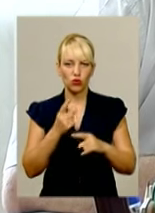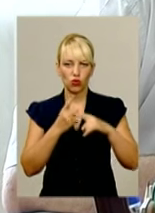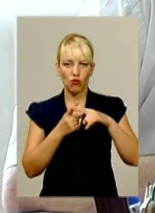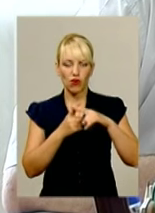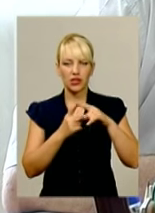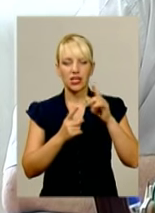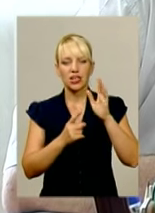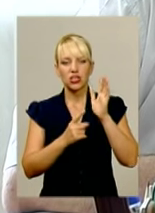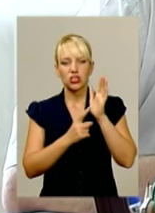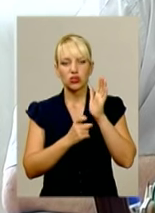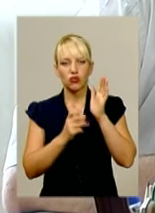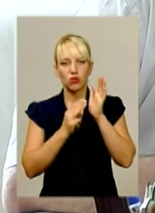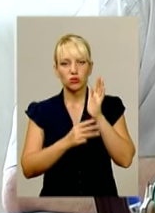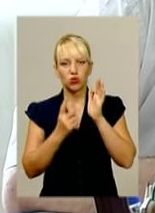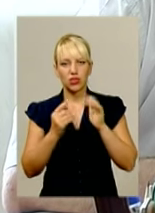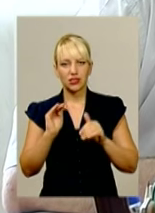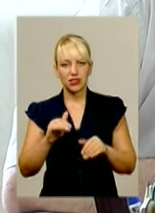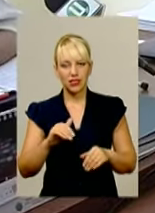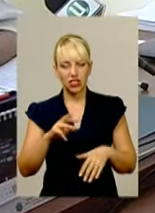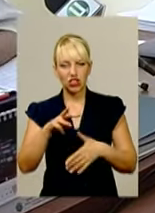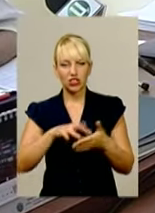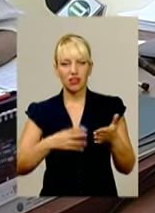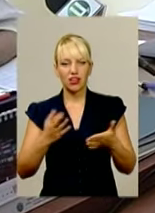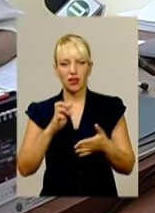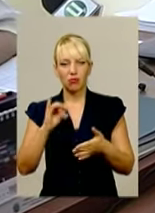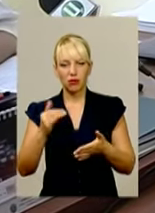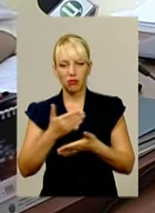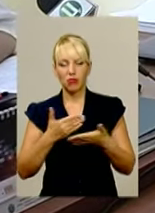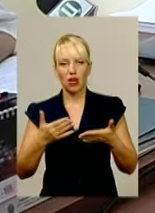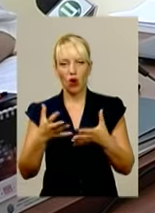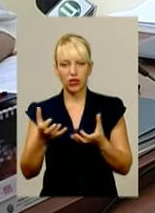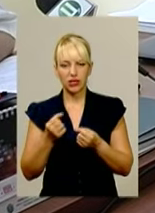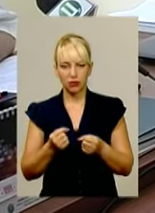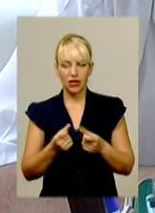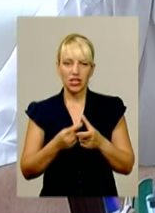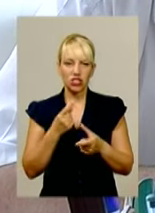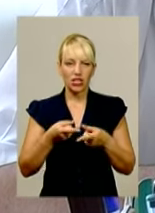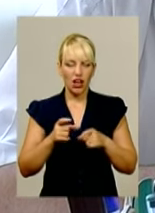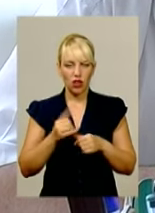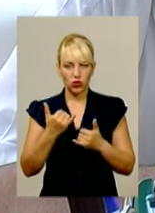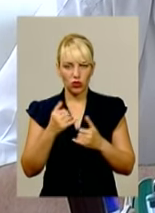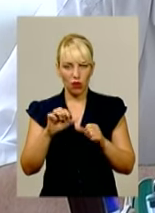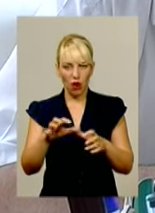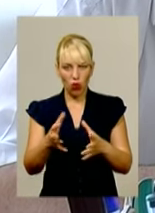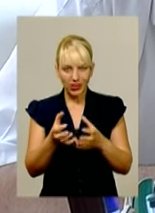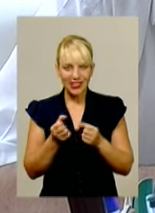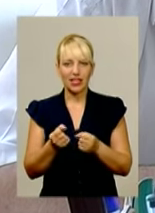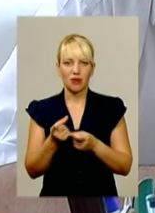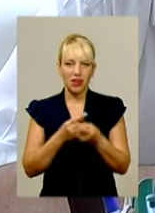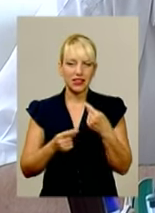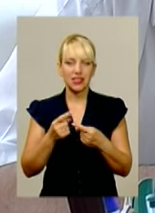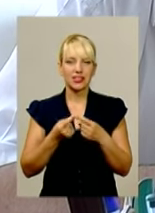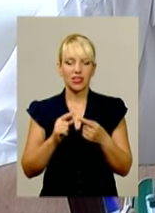тисячу штрафних санкцій, які б отримали». Проте, чи реально сьогодні повернути такі гроші? У Держфінінспекції